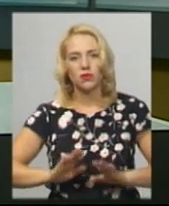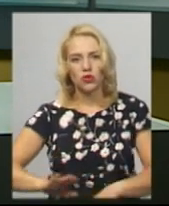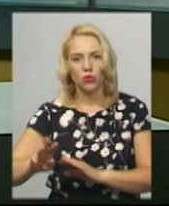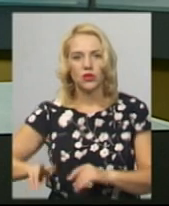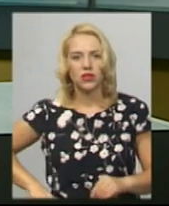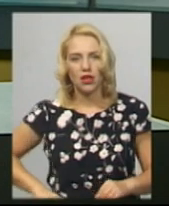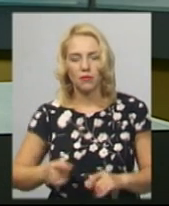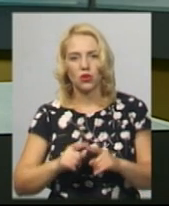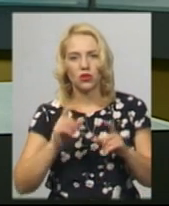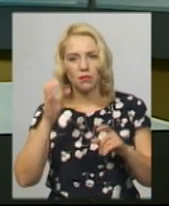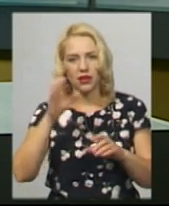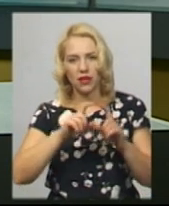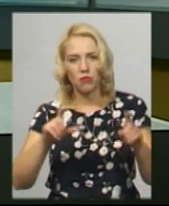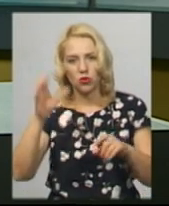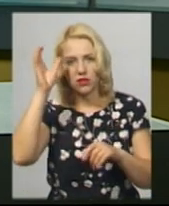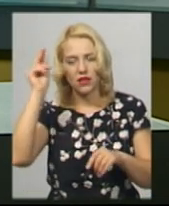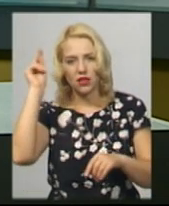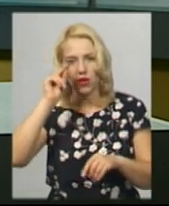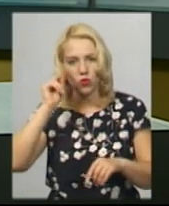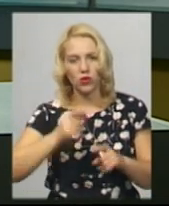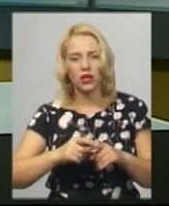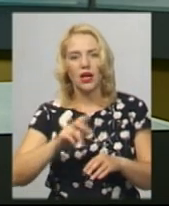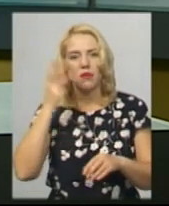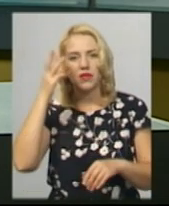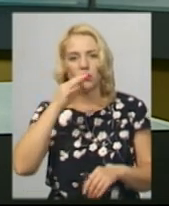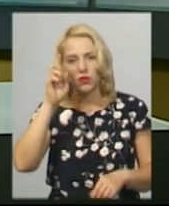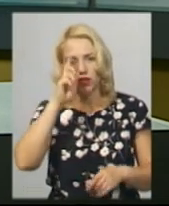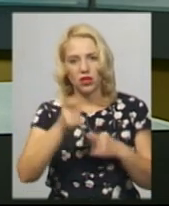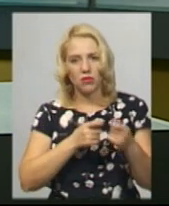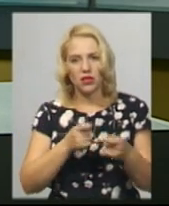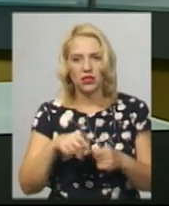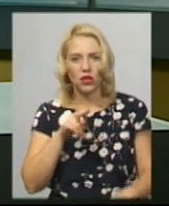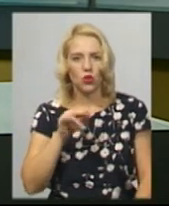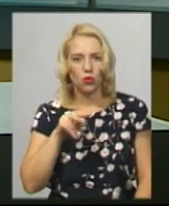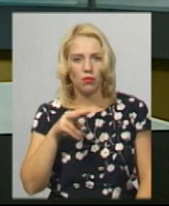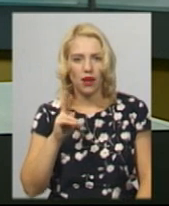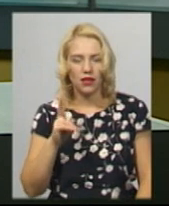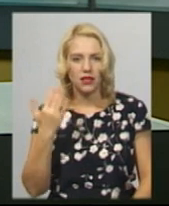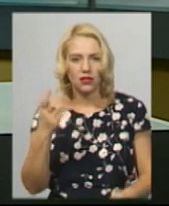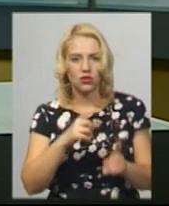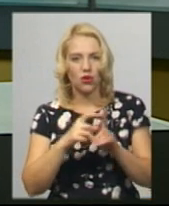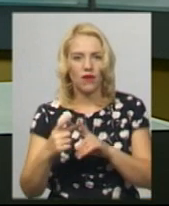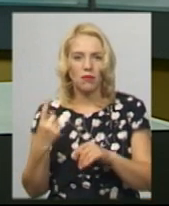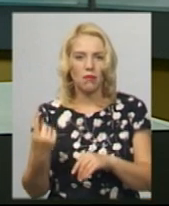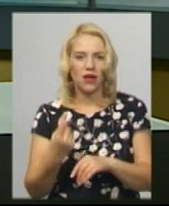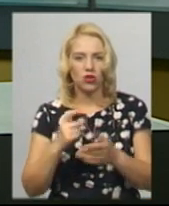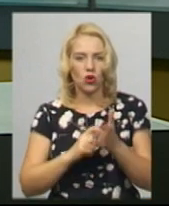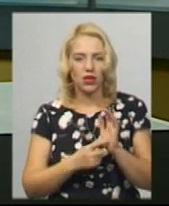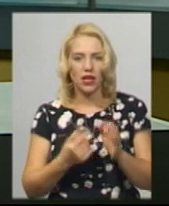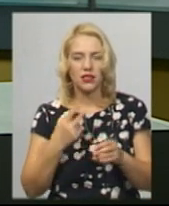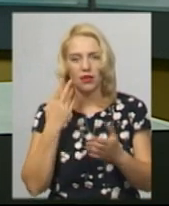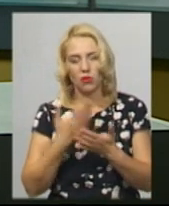директора Департаменту освіти та науки Хмельницької облдержадміністрації Тетяна Дупляк. За її словами, кількість першокласників